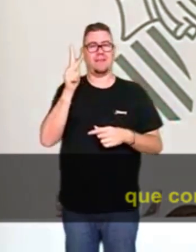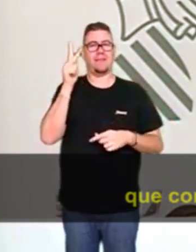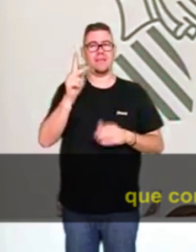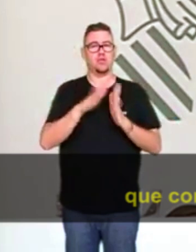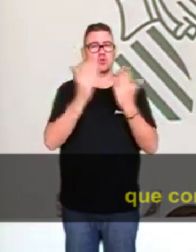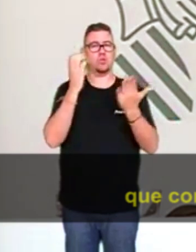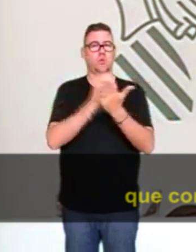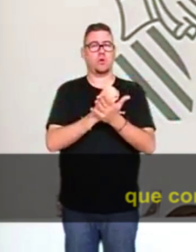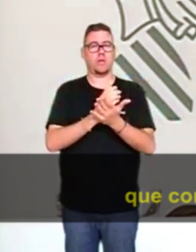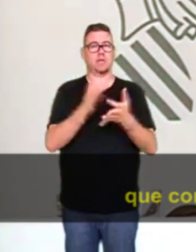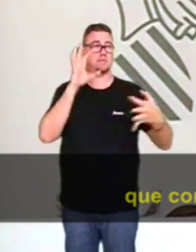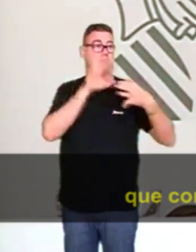constitucionalment ens corresponen.